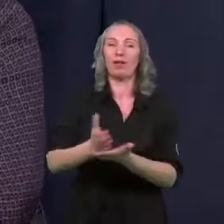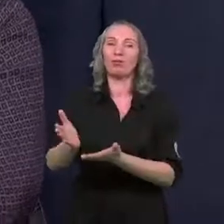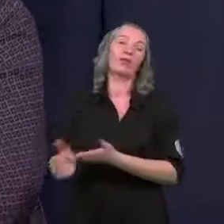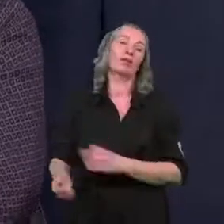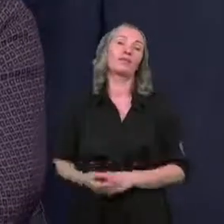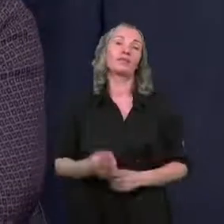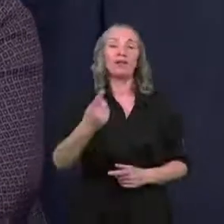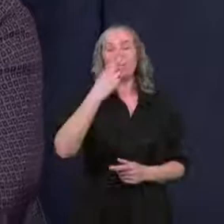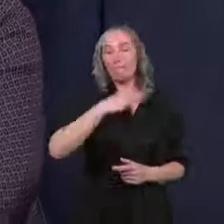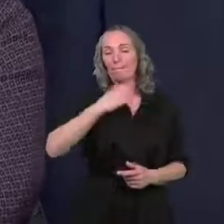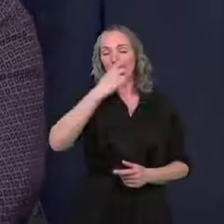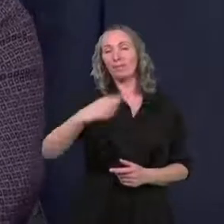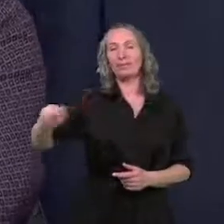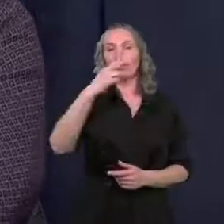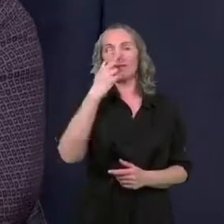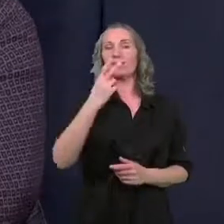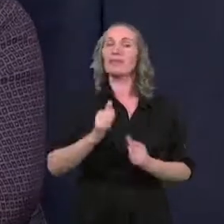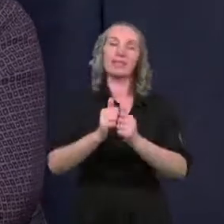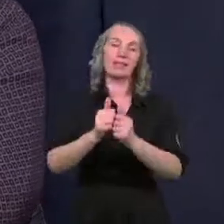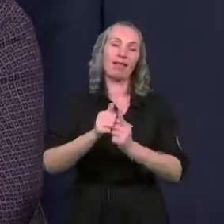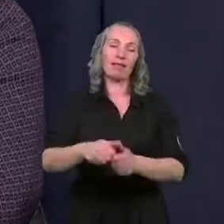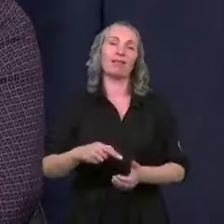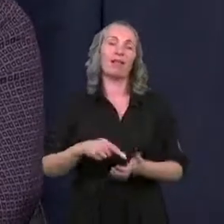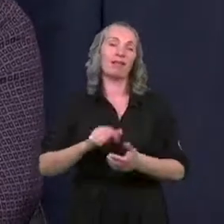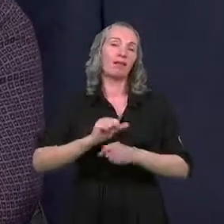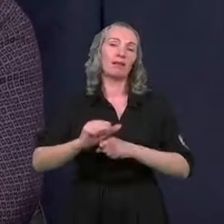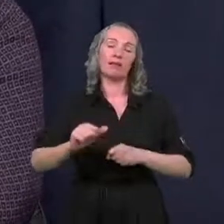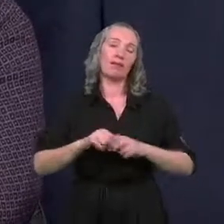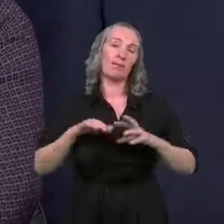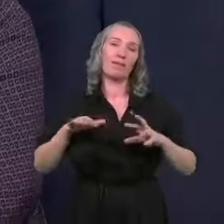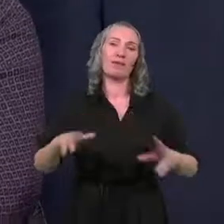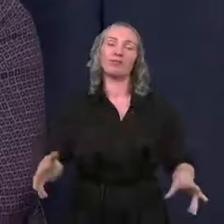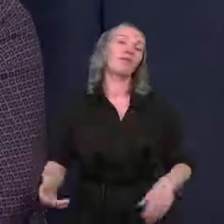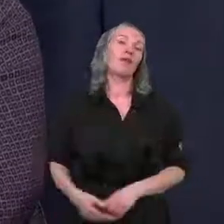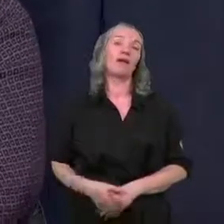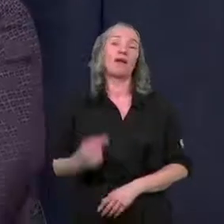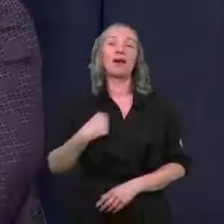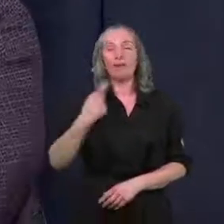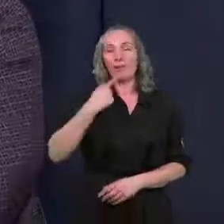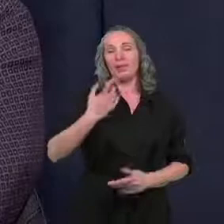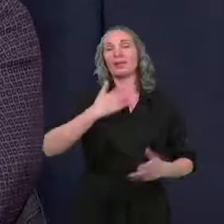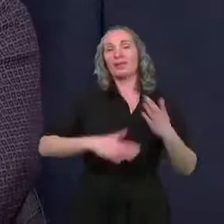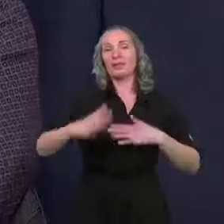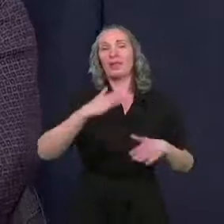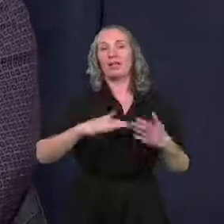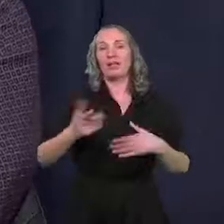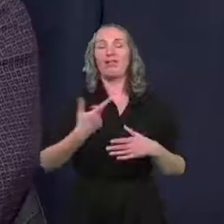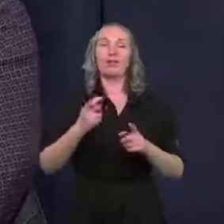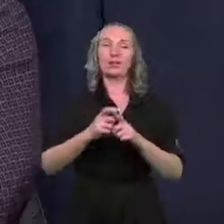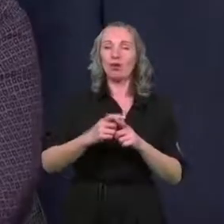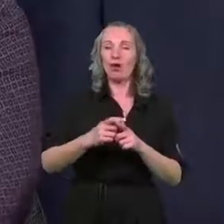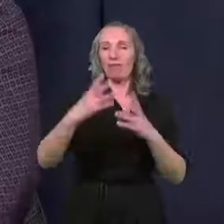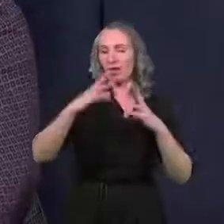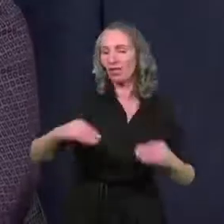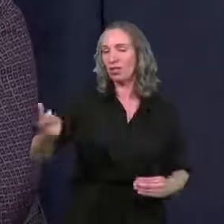Także, jak Państwo widzą, zadań jest naprawdę przed nami bardzo wiele, a my się po prostu cieszymy z tych słów, uznania,